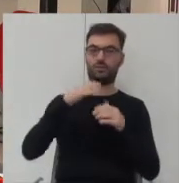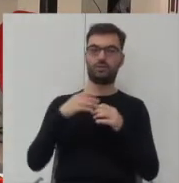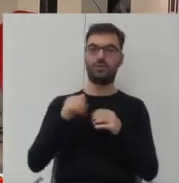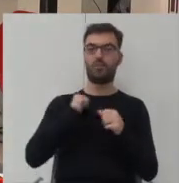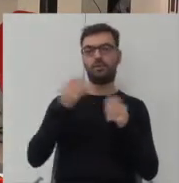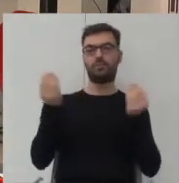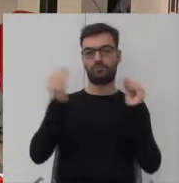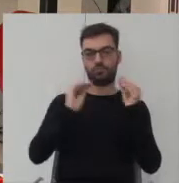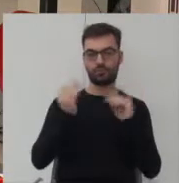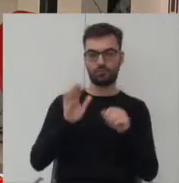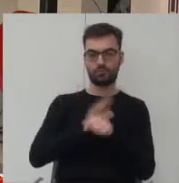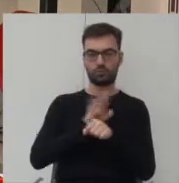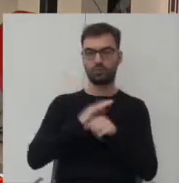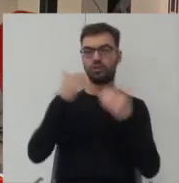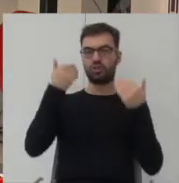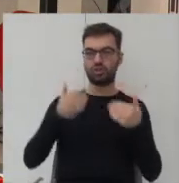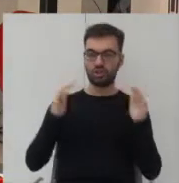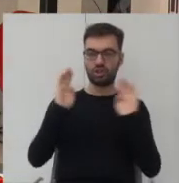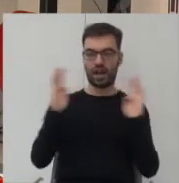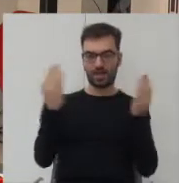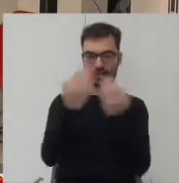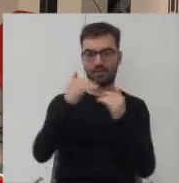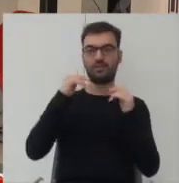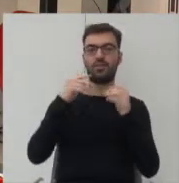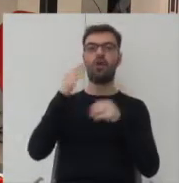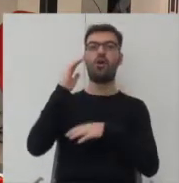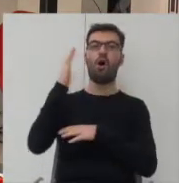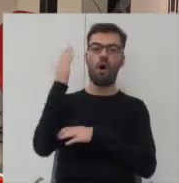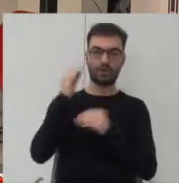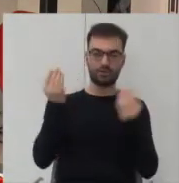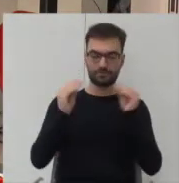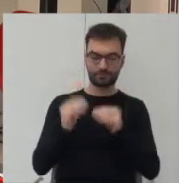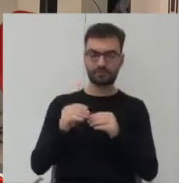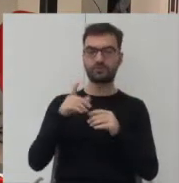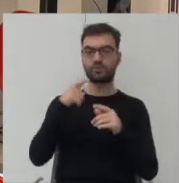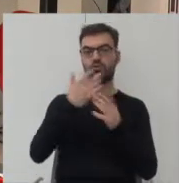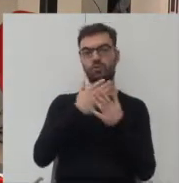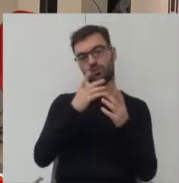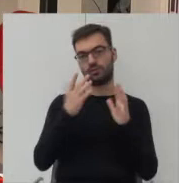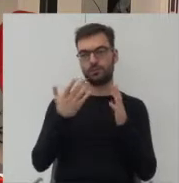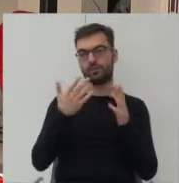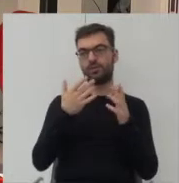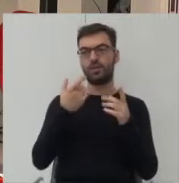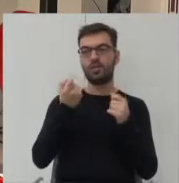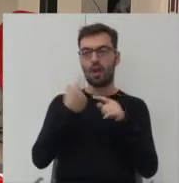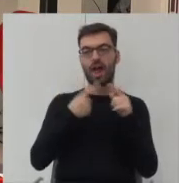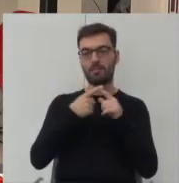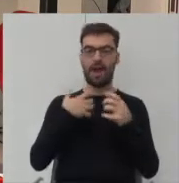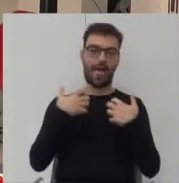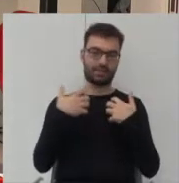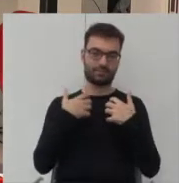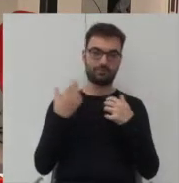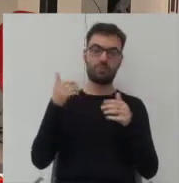wypełniania ścianami i oknami która już jest jakąś kompozycją artystyczną być może